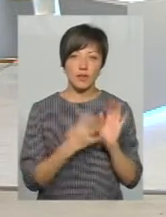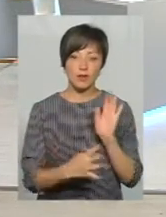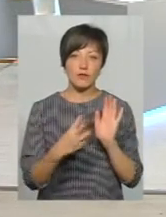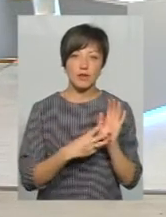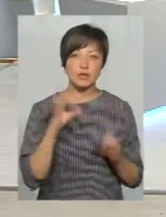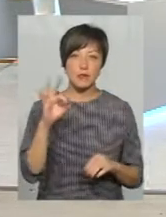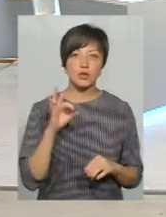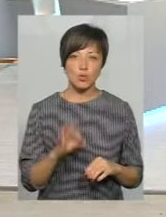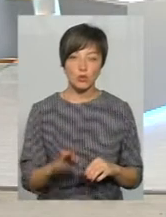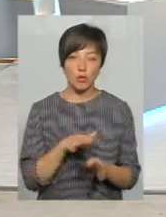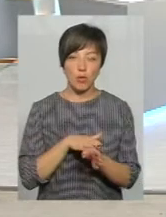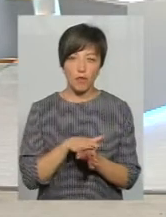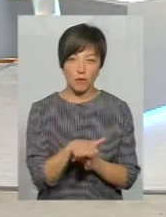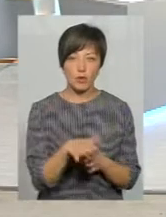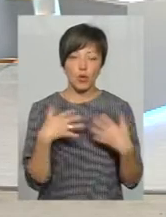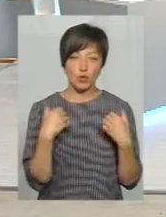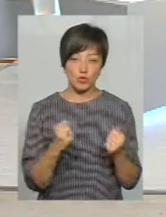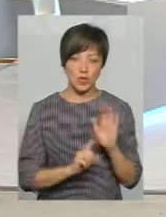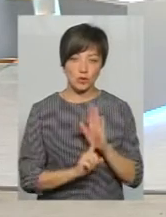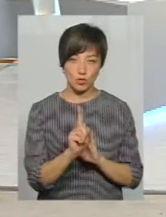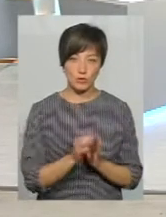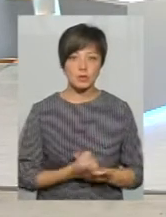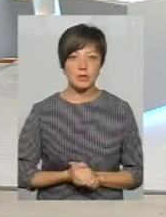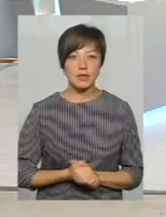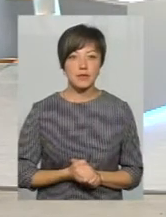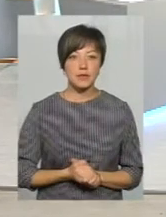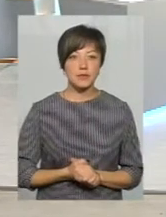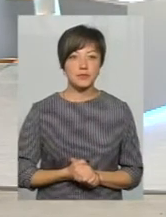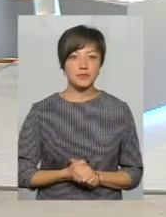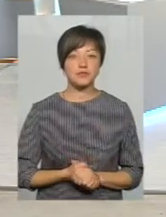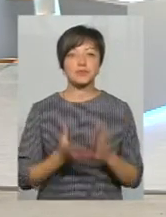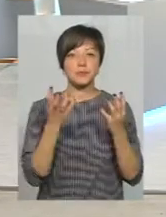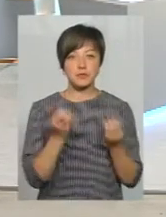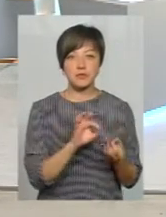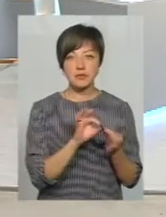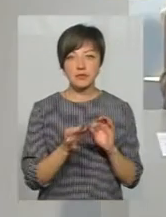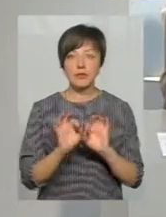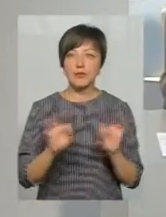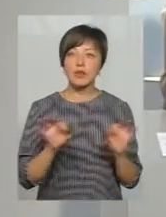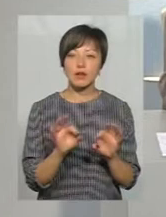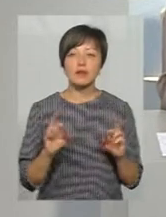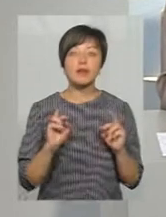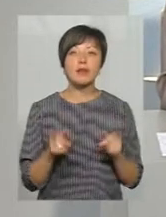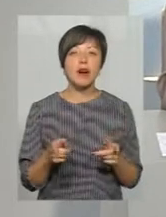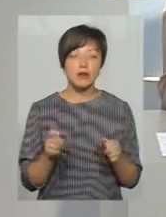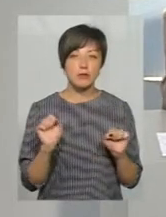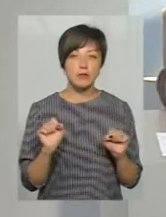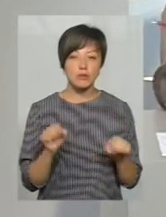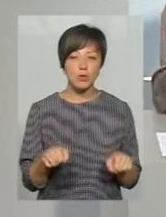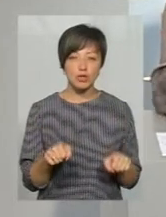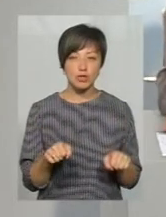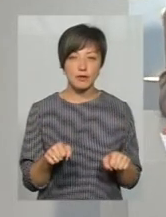відсотків, як буде повністю одужання наступить. І ще детальніше розкажіть про те, якими шляхами все ж таки